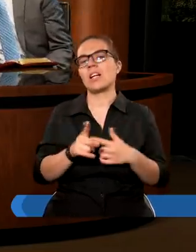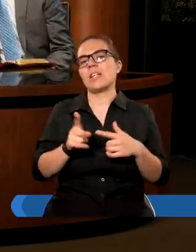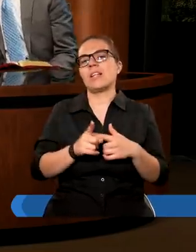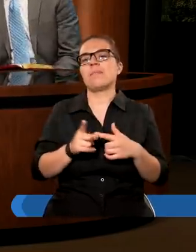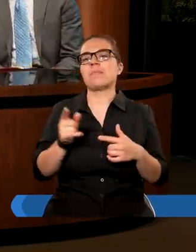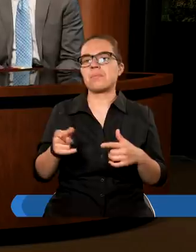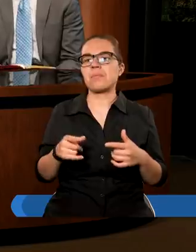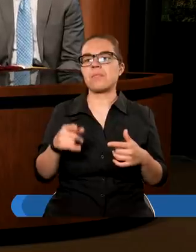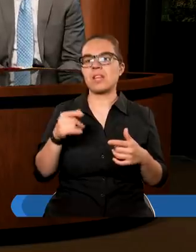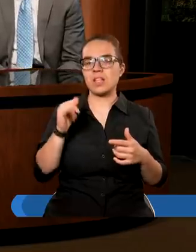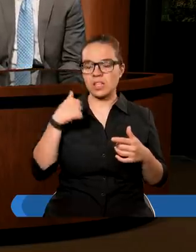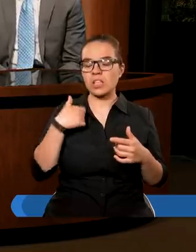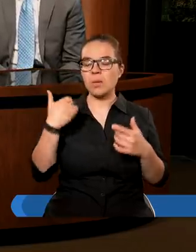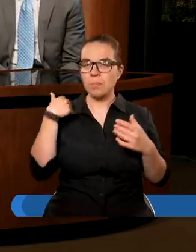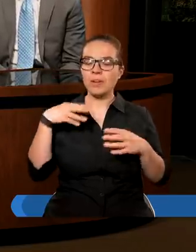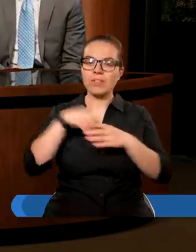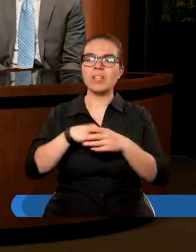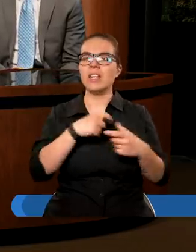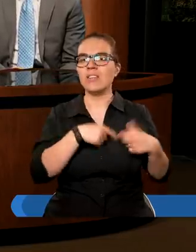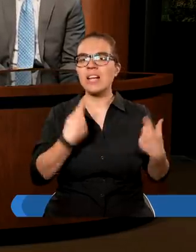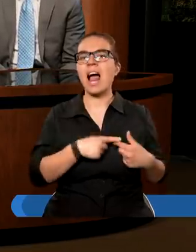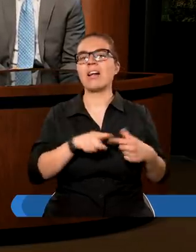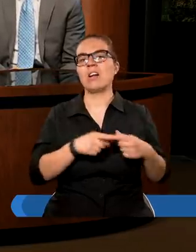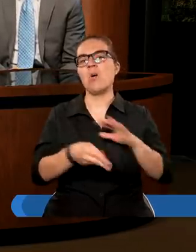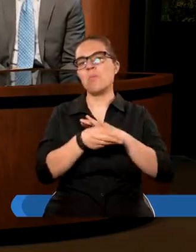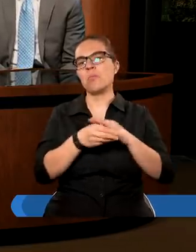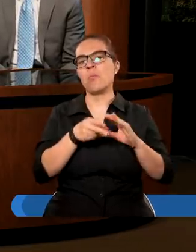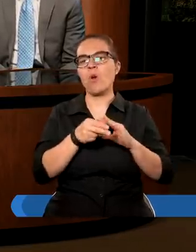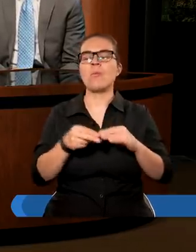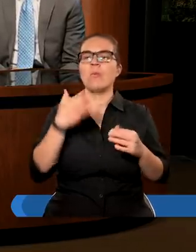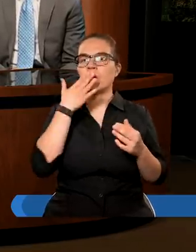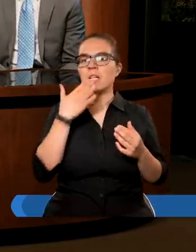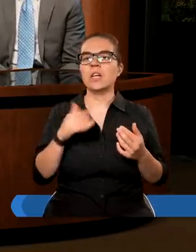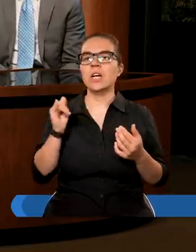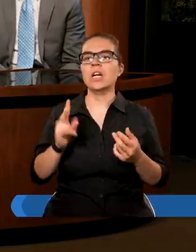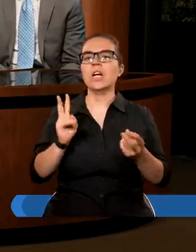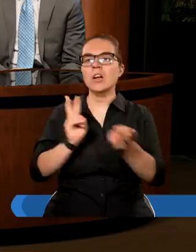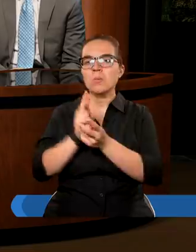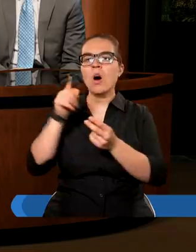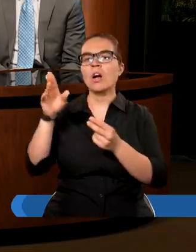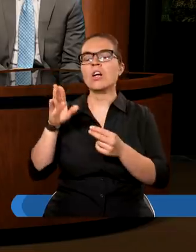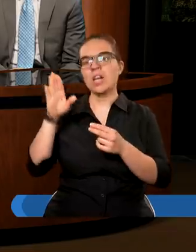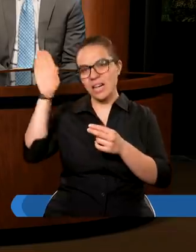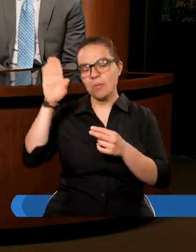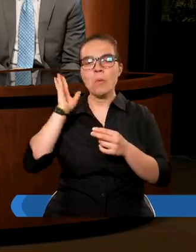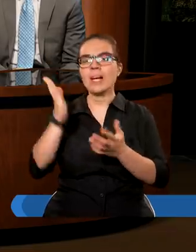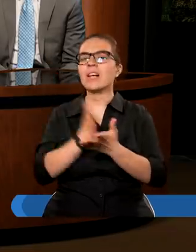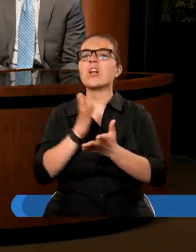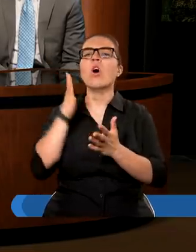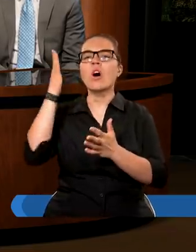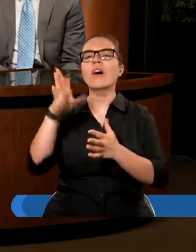żeby naprawdę Go dobrze znać, a wtedy już spotkanie Go fizyczne będzie tylko formalnością.